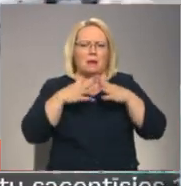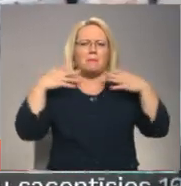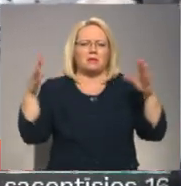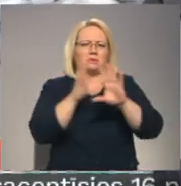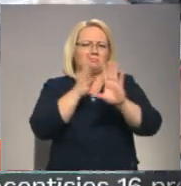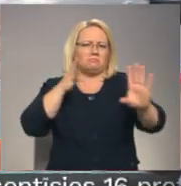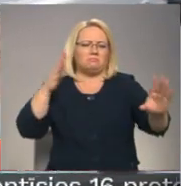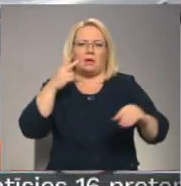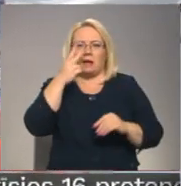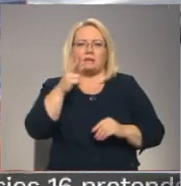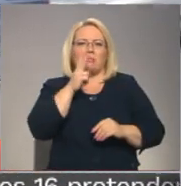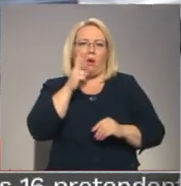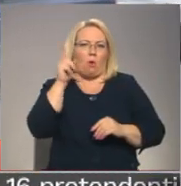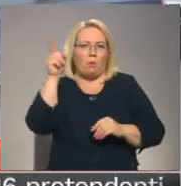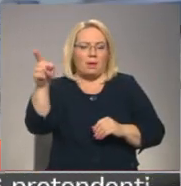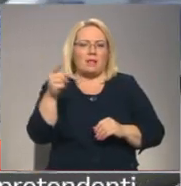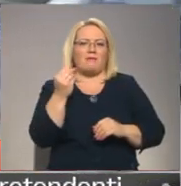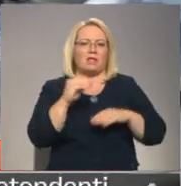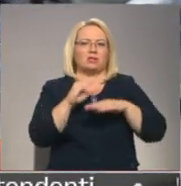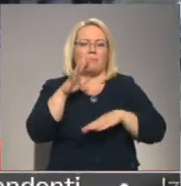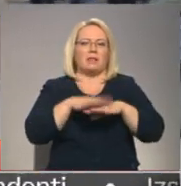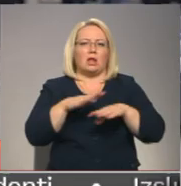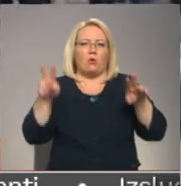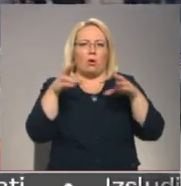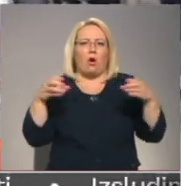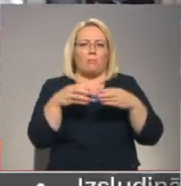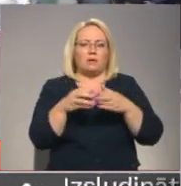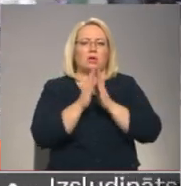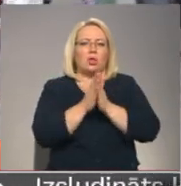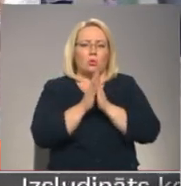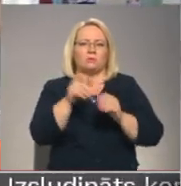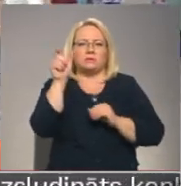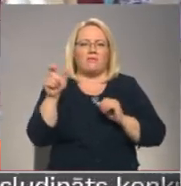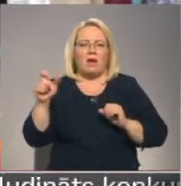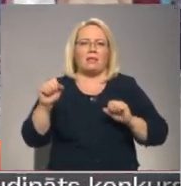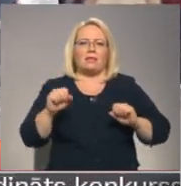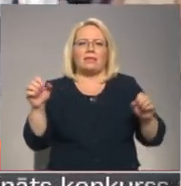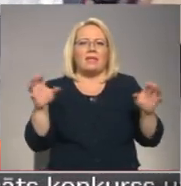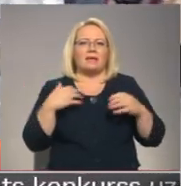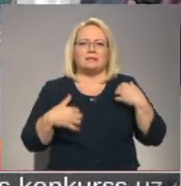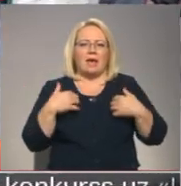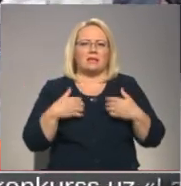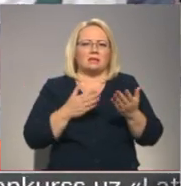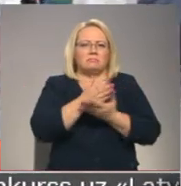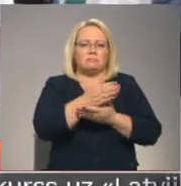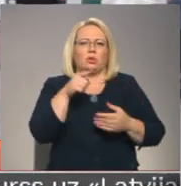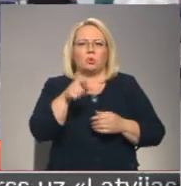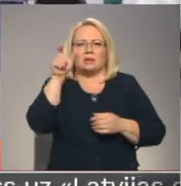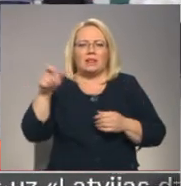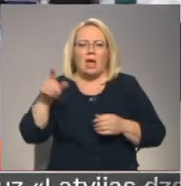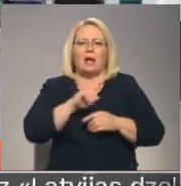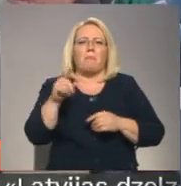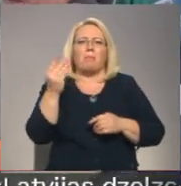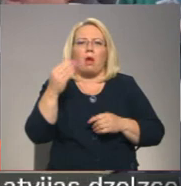rinda vērojama Daugavpilī. Finanšu kapitāla tirgus komisija aicina nesteikties uz filiāliem tos klientus, kam tūlītējā iztikai